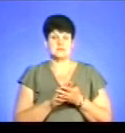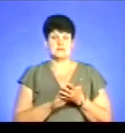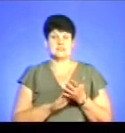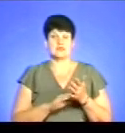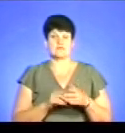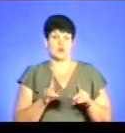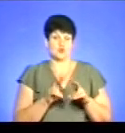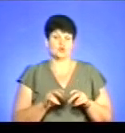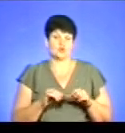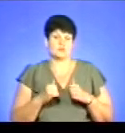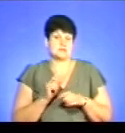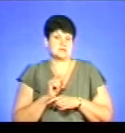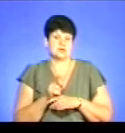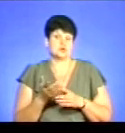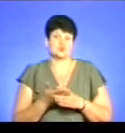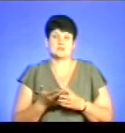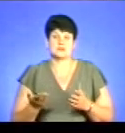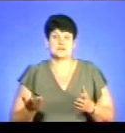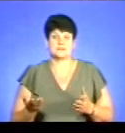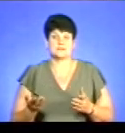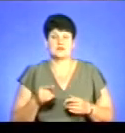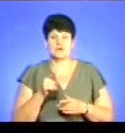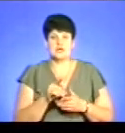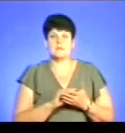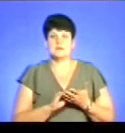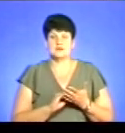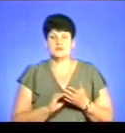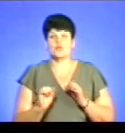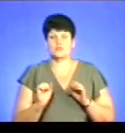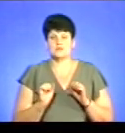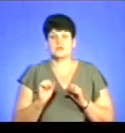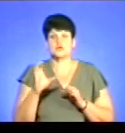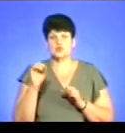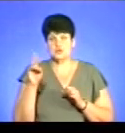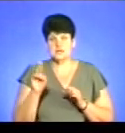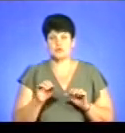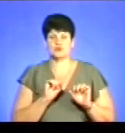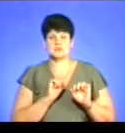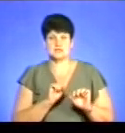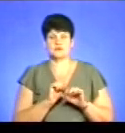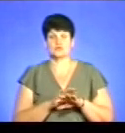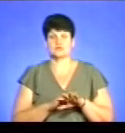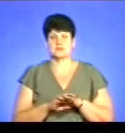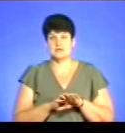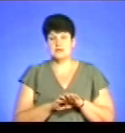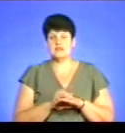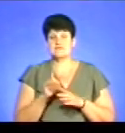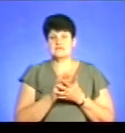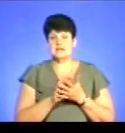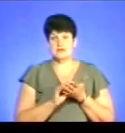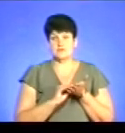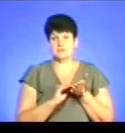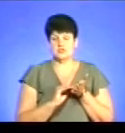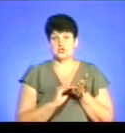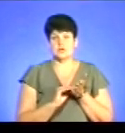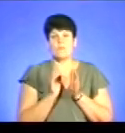розгляду на комісію для призначення субсидії. Вона пишеться в управліннях соціального захисту. І в заяві проставляється